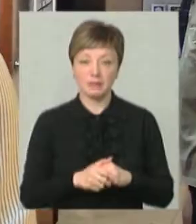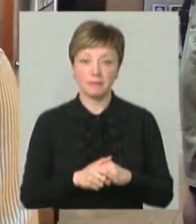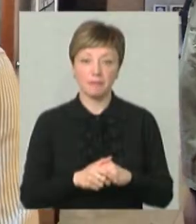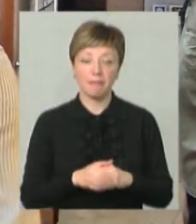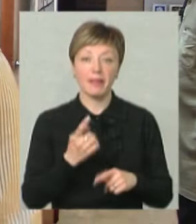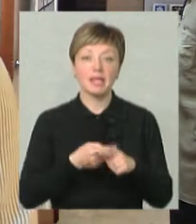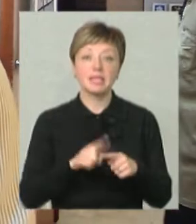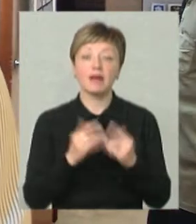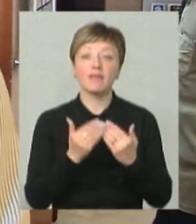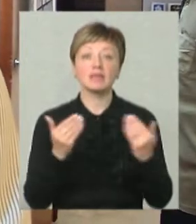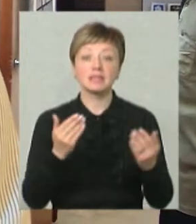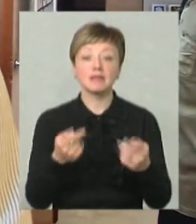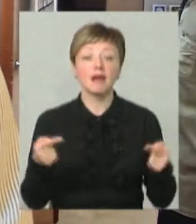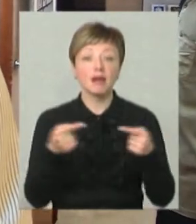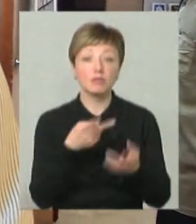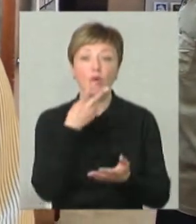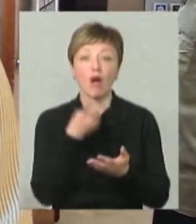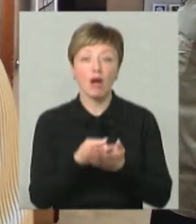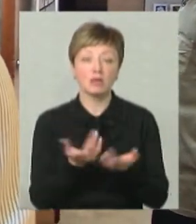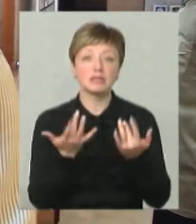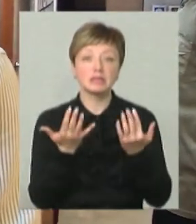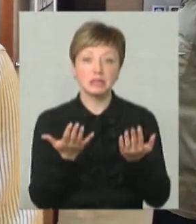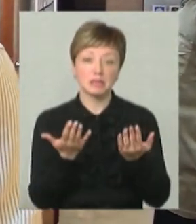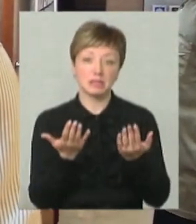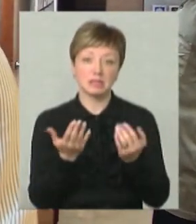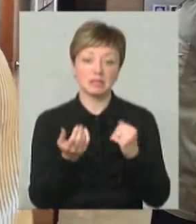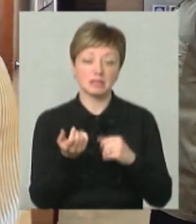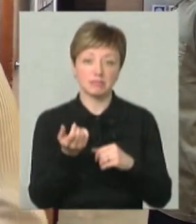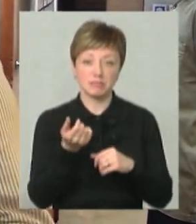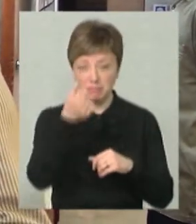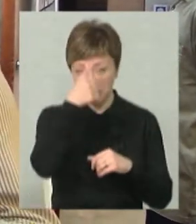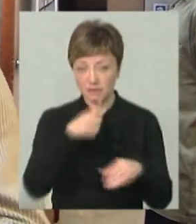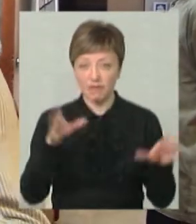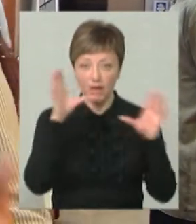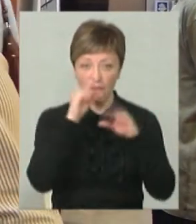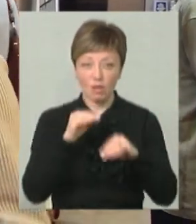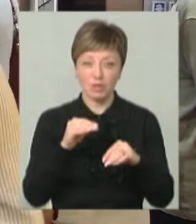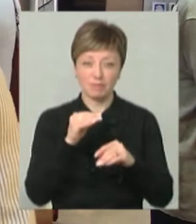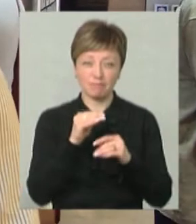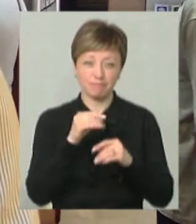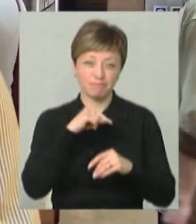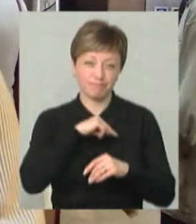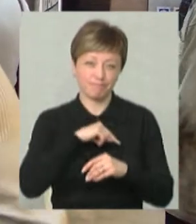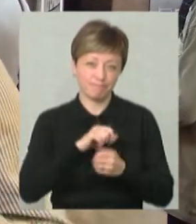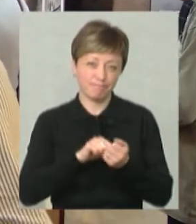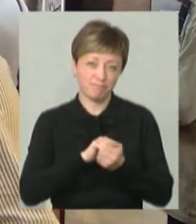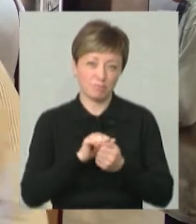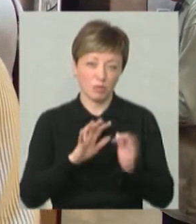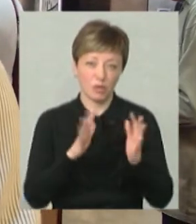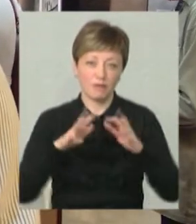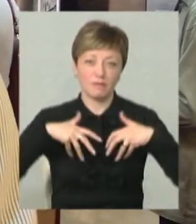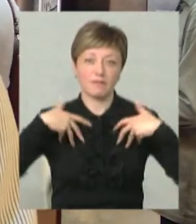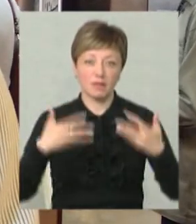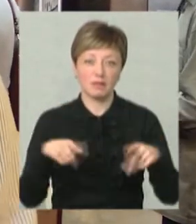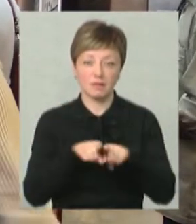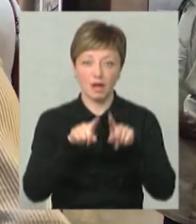Оця виставка якраз показує, наскільки буквально за пару місяців вдалося переварити оці всі події і вилити в